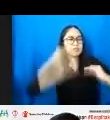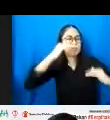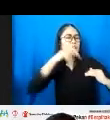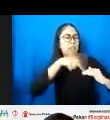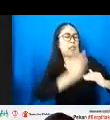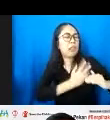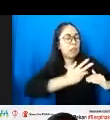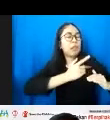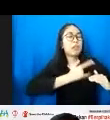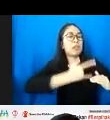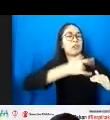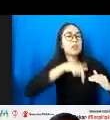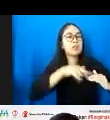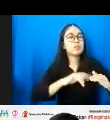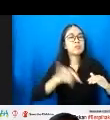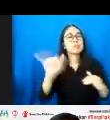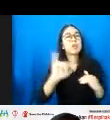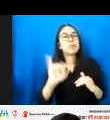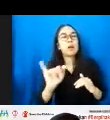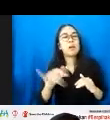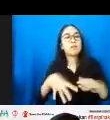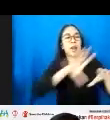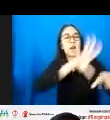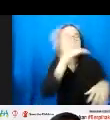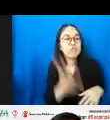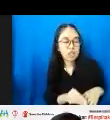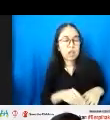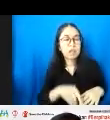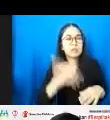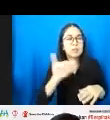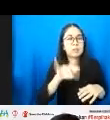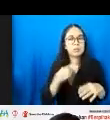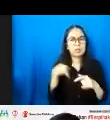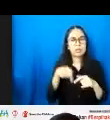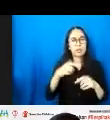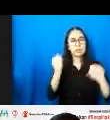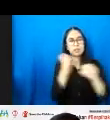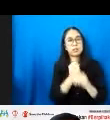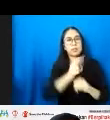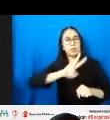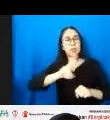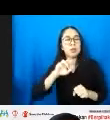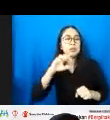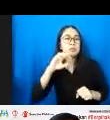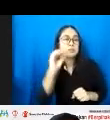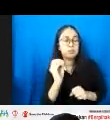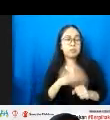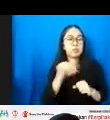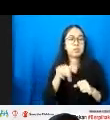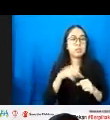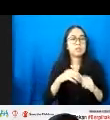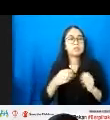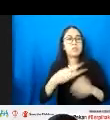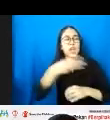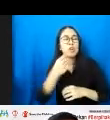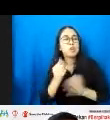sebagian besar negara Afrika. Padahal kita sudah negara G20, kita 20 negara dengan ekonomi terkuat di